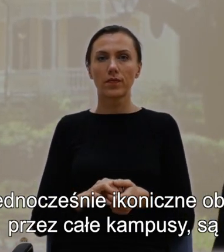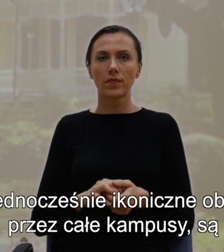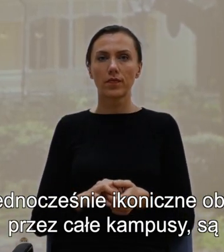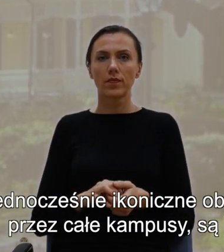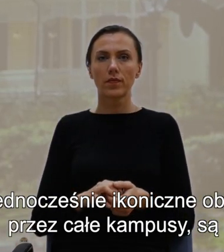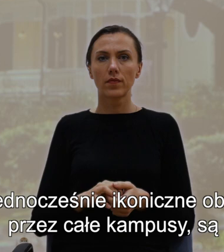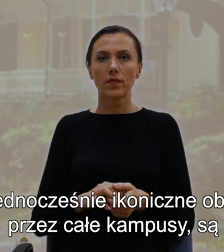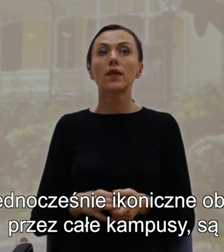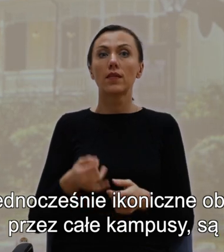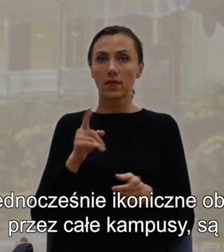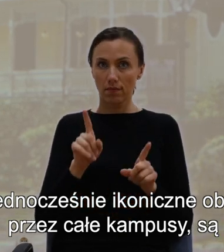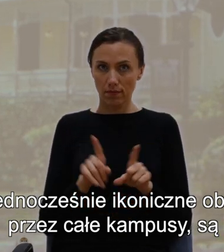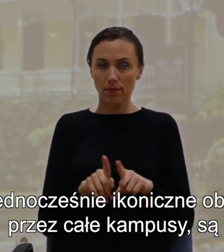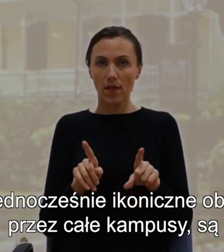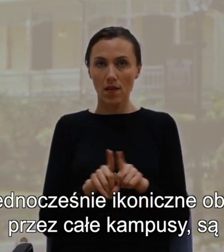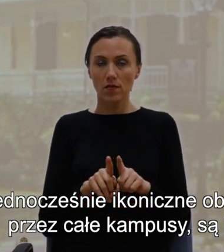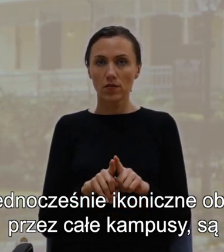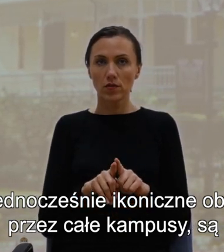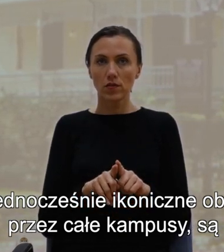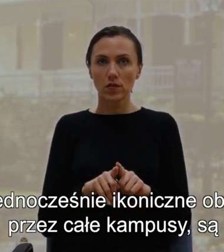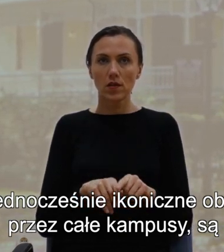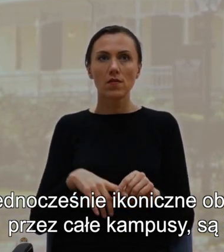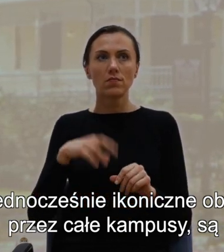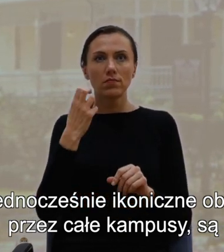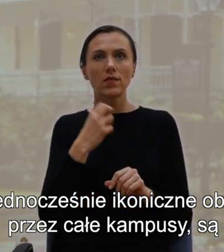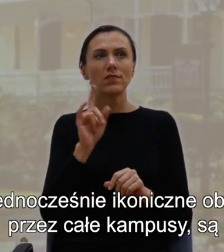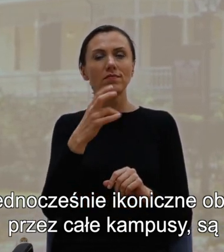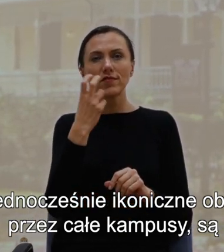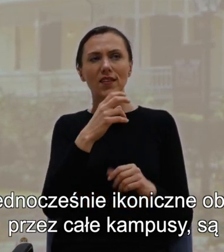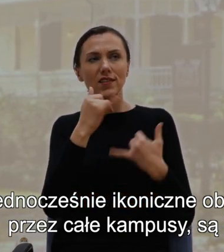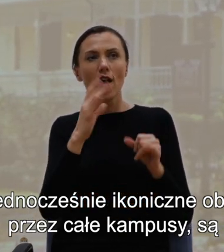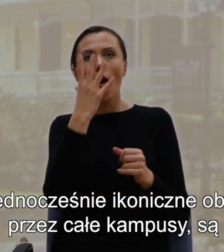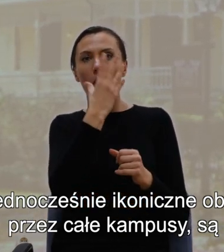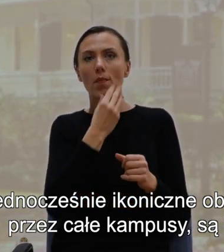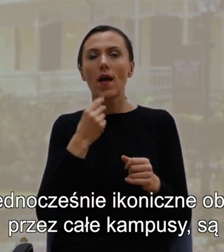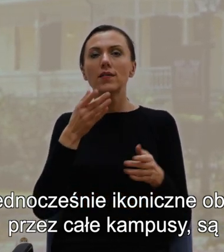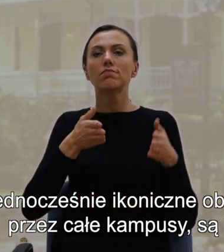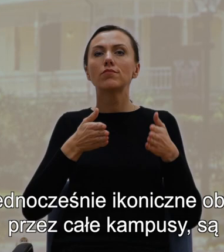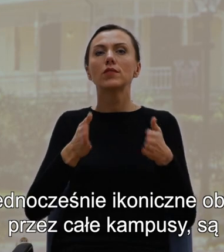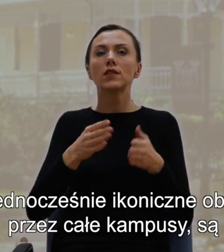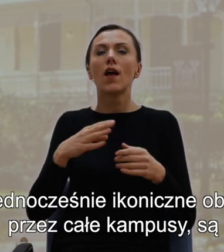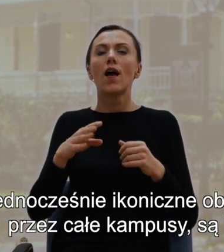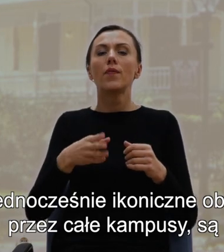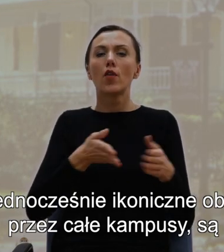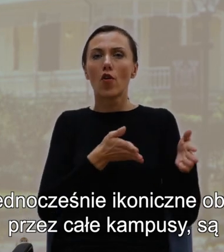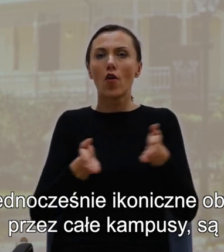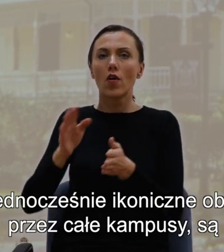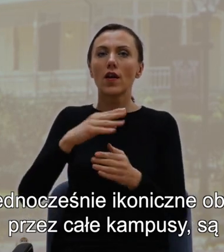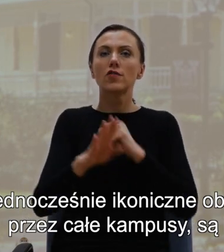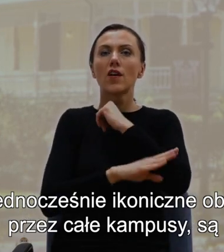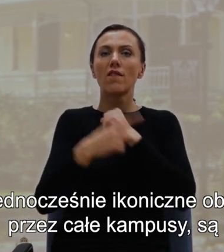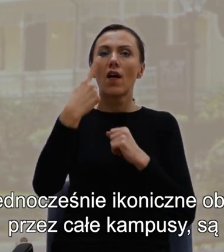Jednocześnie ikoniczne obrazy związane z alejami dębowymi, które rozciągają się przez całe kampusy,